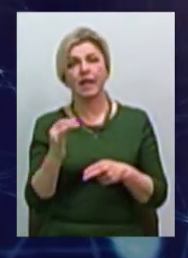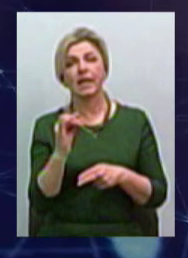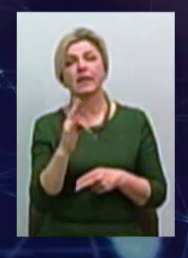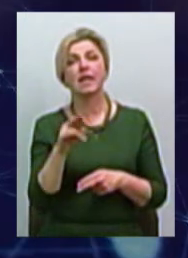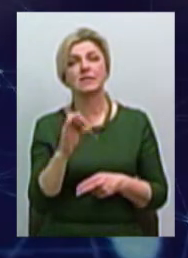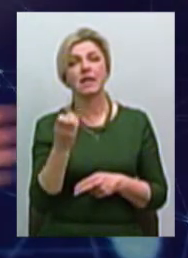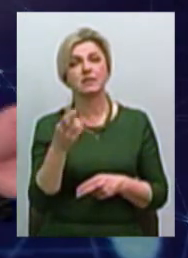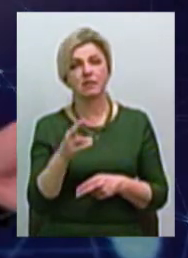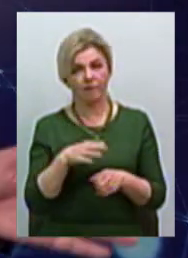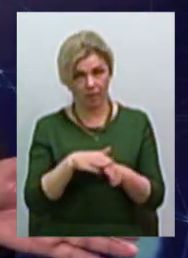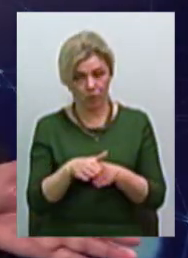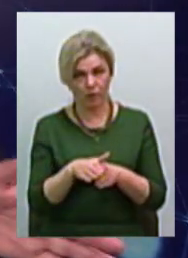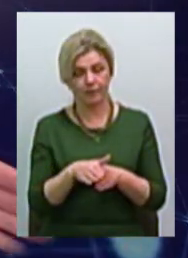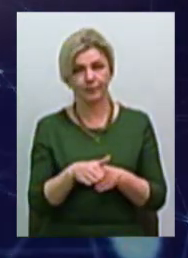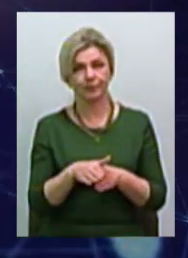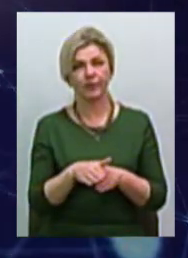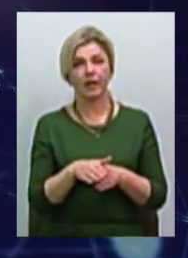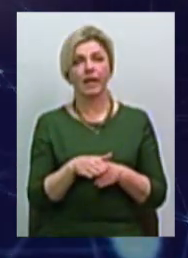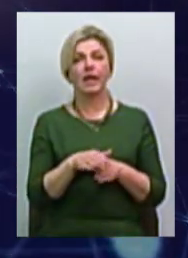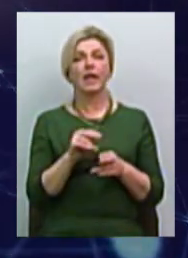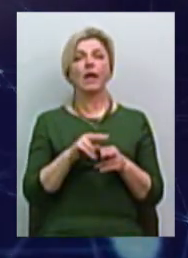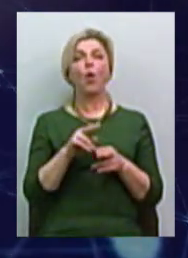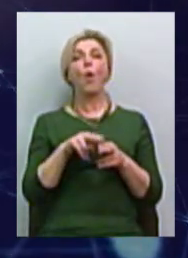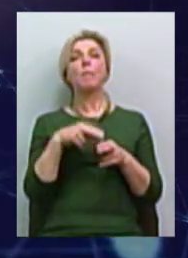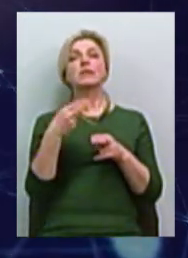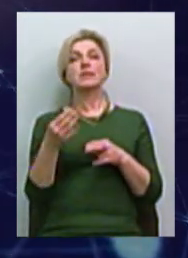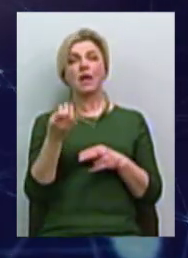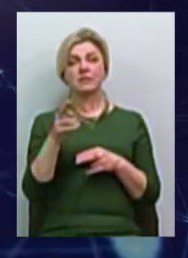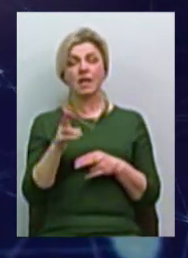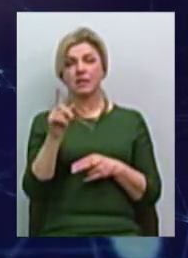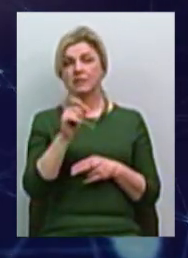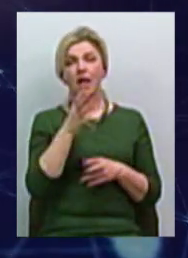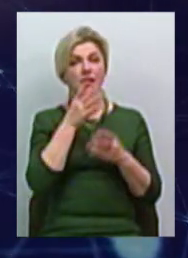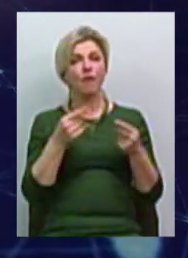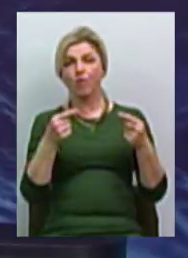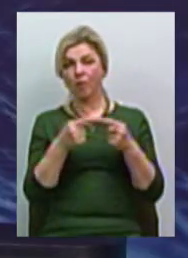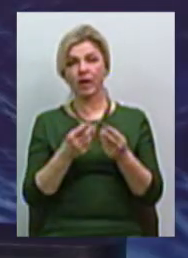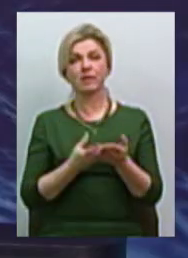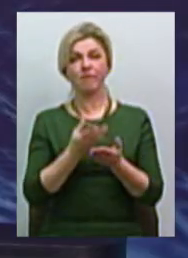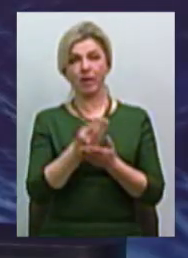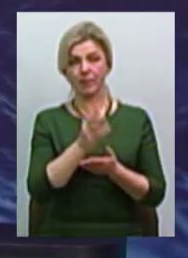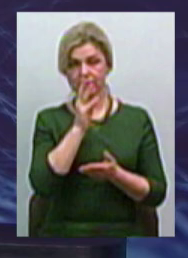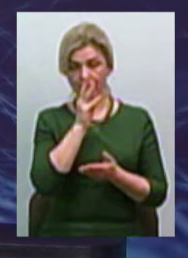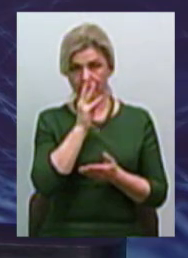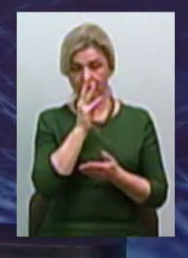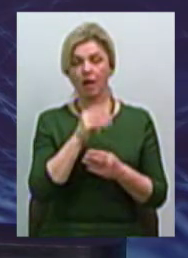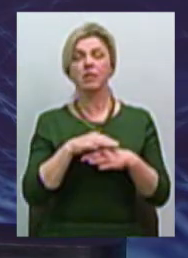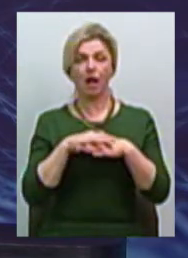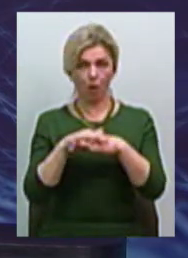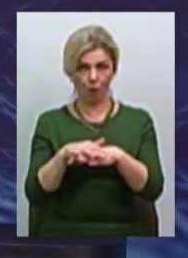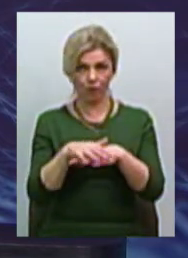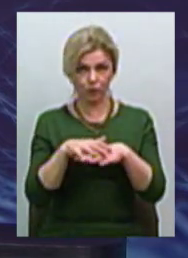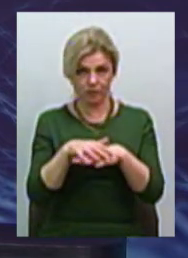це сума, яка була нарахована? Ні, ну, компенсація за несвоєчасну виплату заробітної оплати, відповідно, конічно, нараховується.